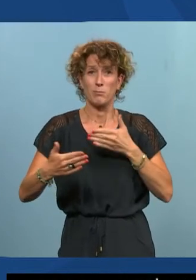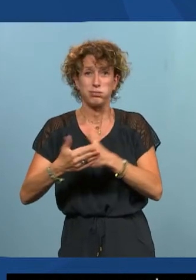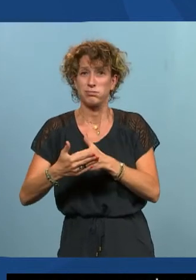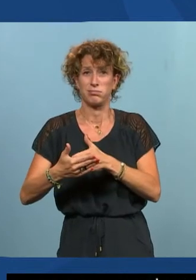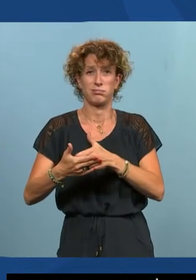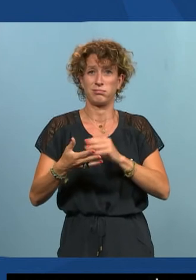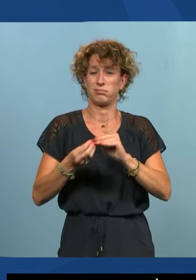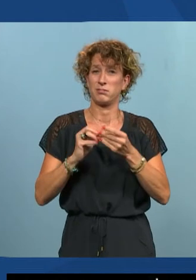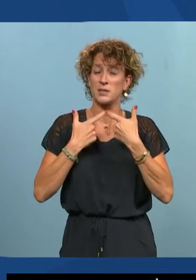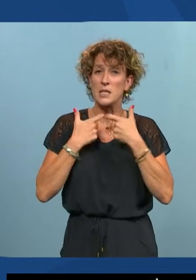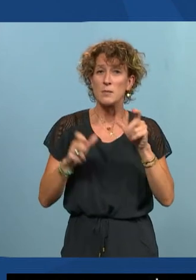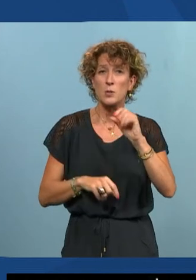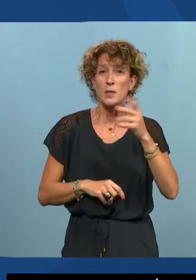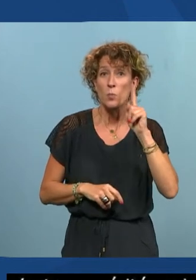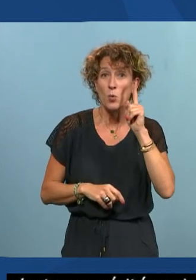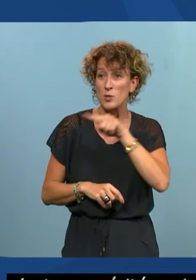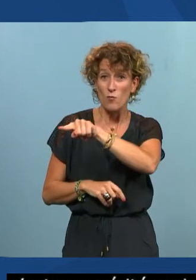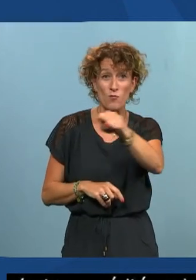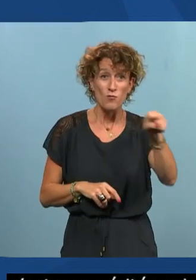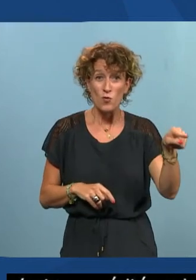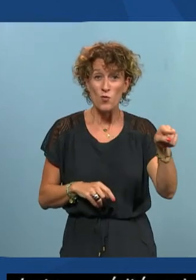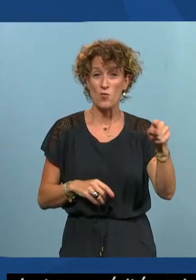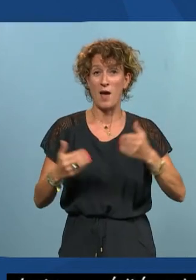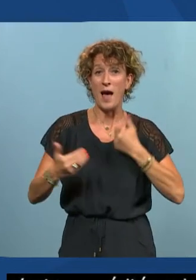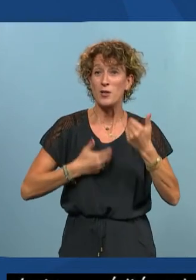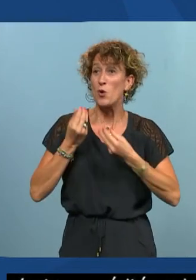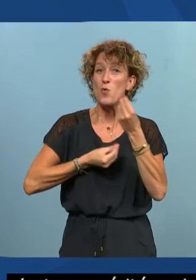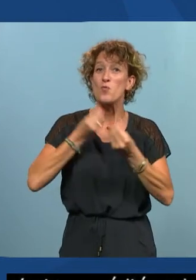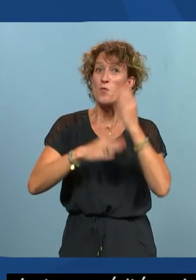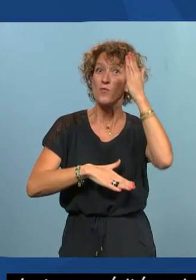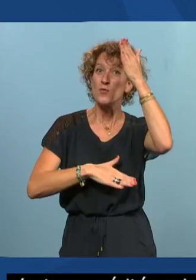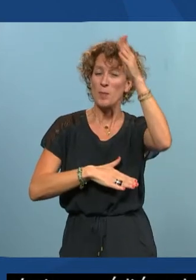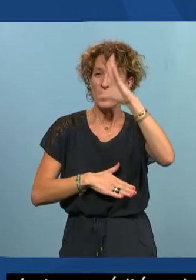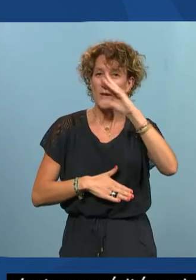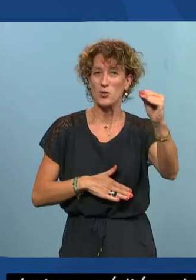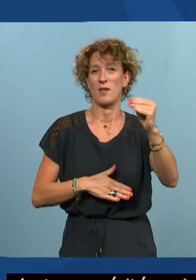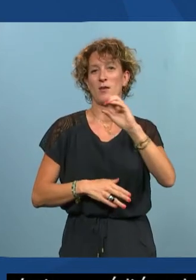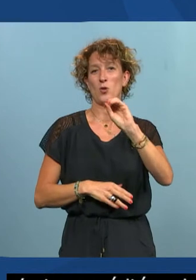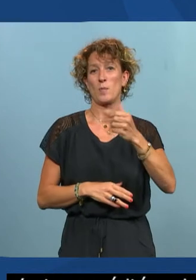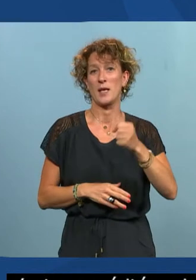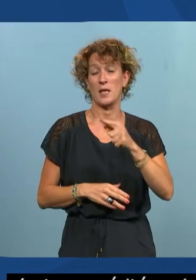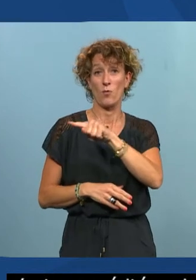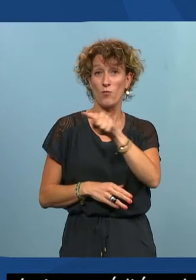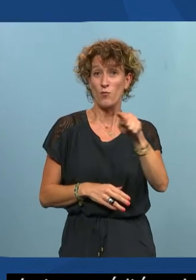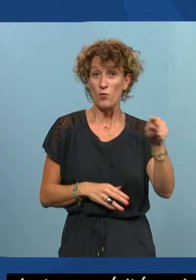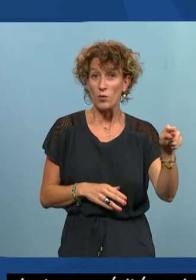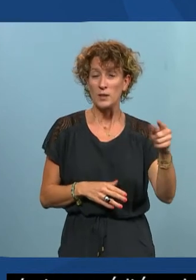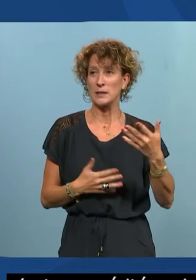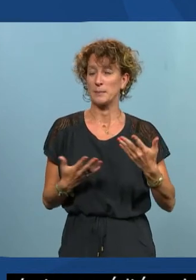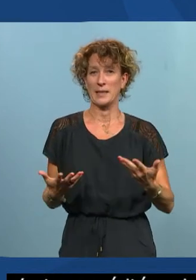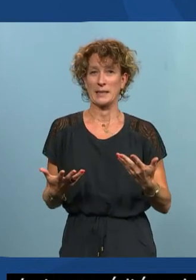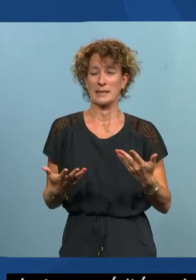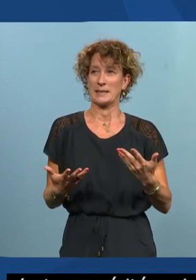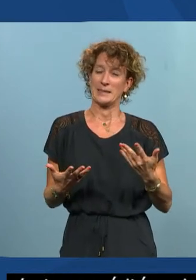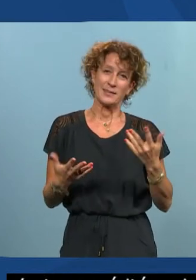parce que vous acteur du numérique ou vous futur acteur du numérique vous avez pris de